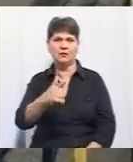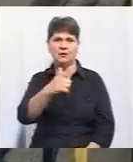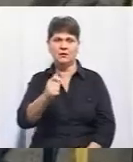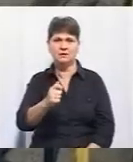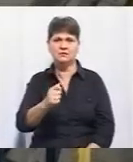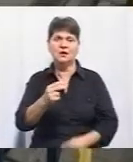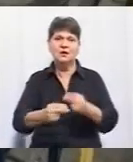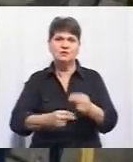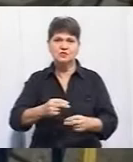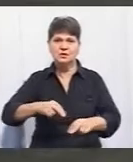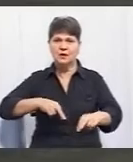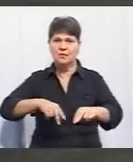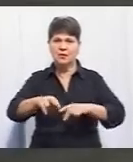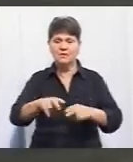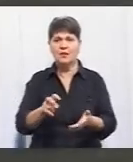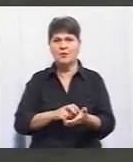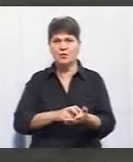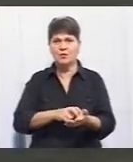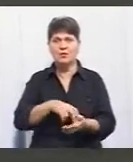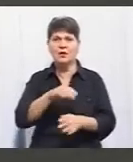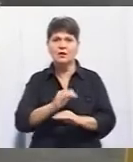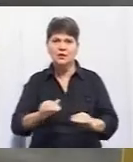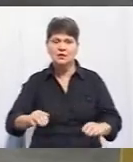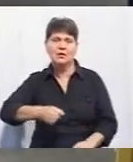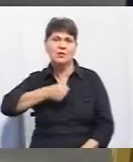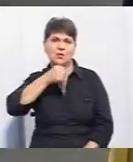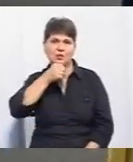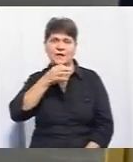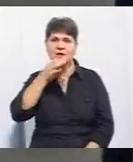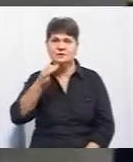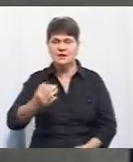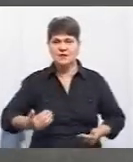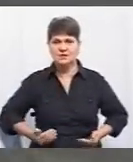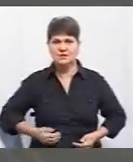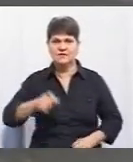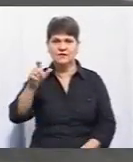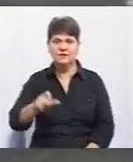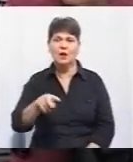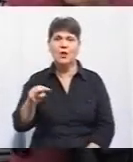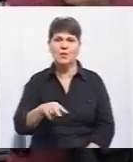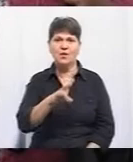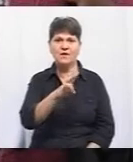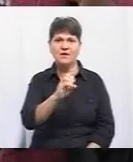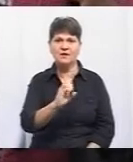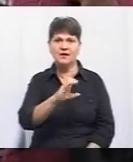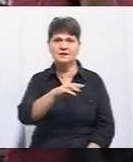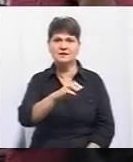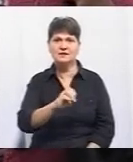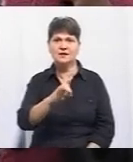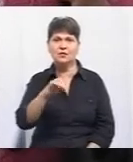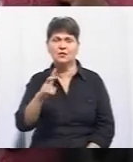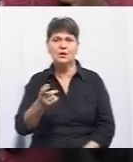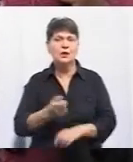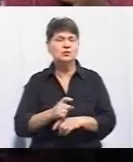Через це пішохідний перехід бояться ходити і діти, і дорослі, каже місцева жителька Любов Нестерук. Дуже страшно, ранку